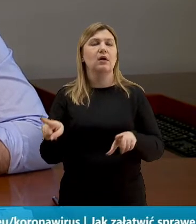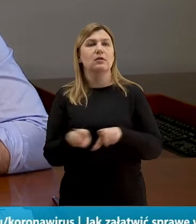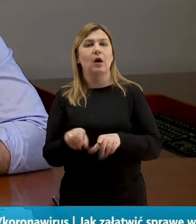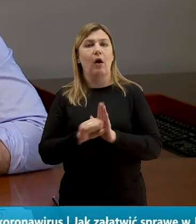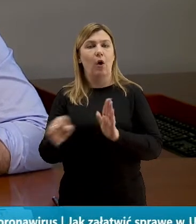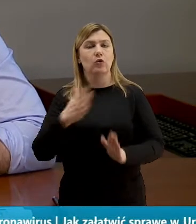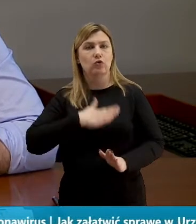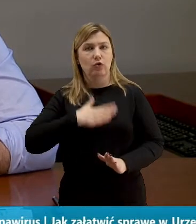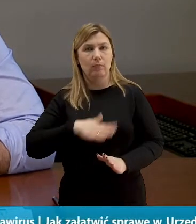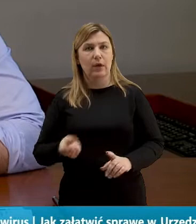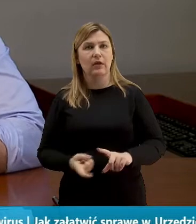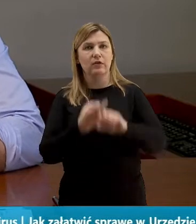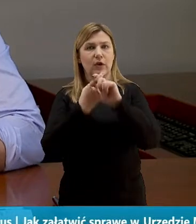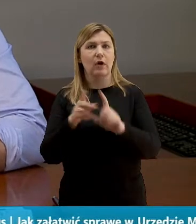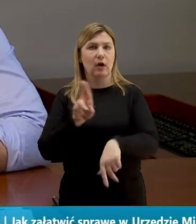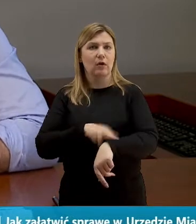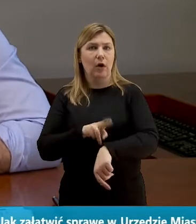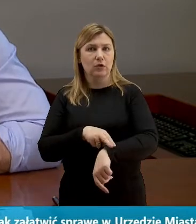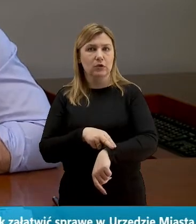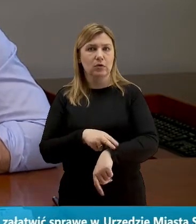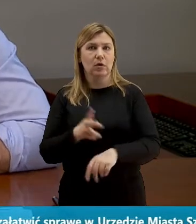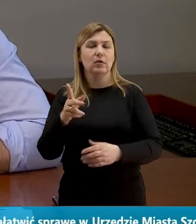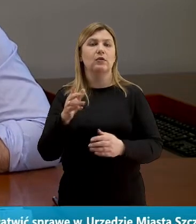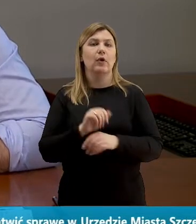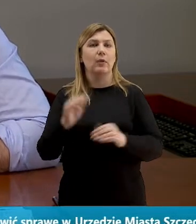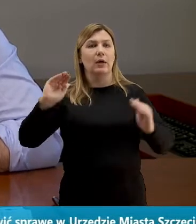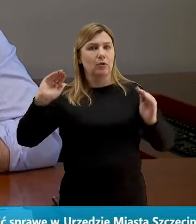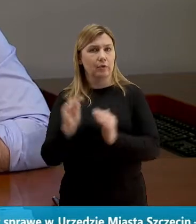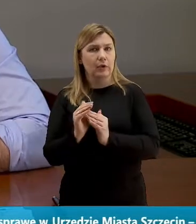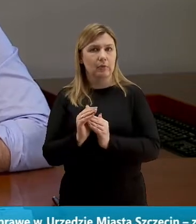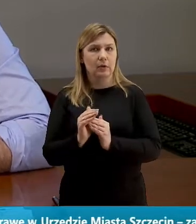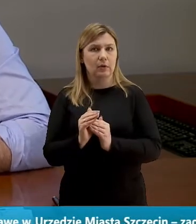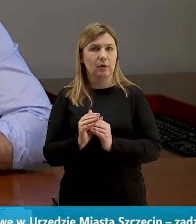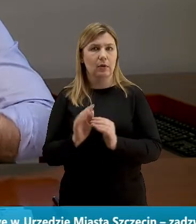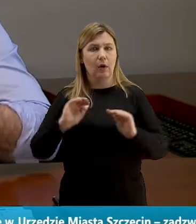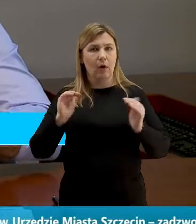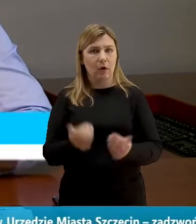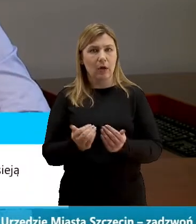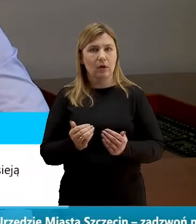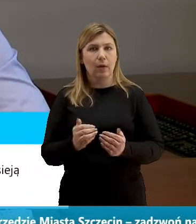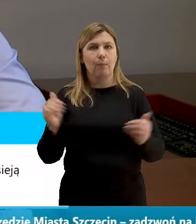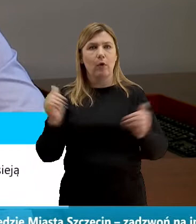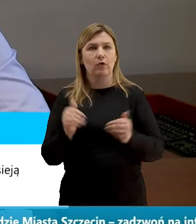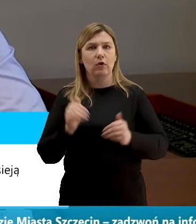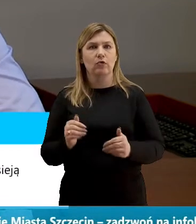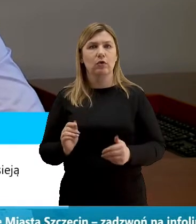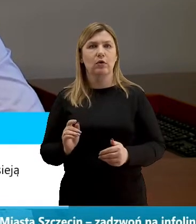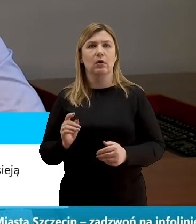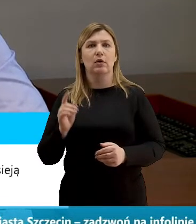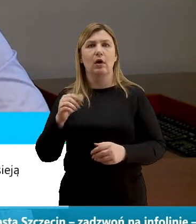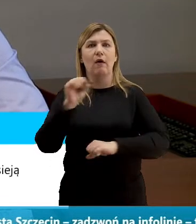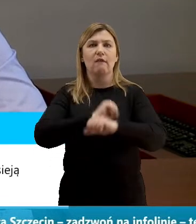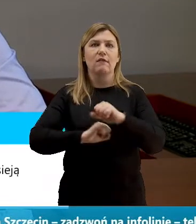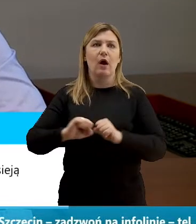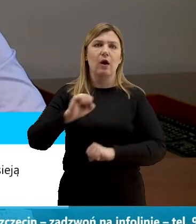mamy zawieszone odwiedziny w domach pomocy społecznej po to aby do minimum ograniczyć możliwość że ktoś nie wiem z Włoch czy z innego zagrożonego